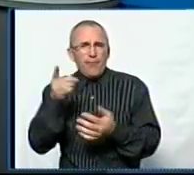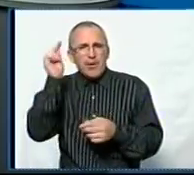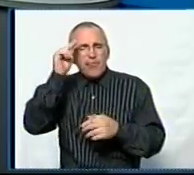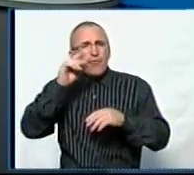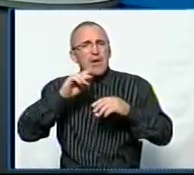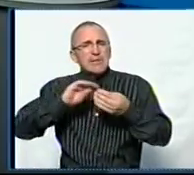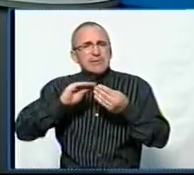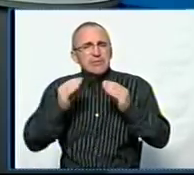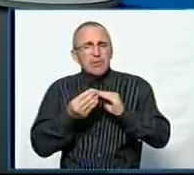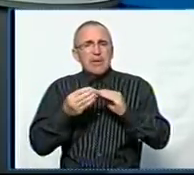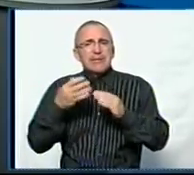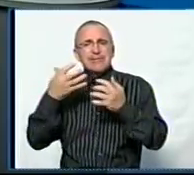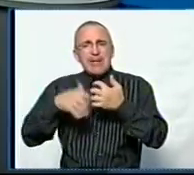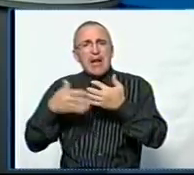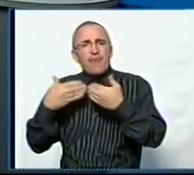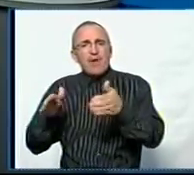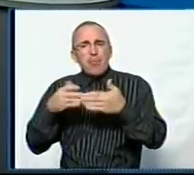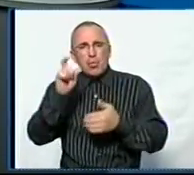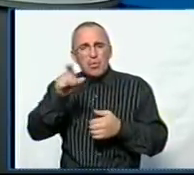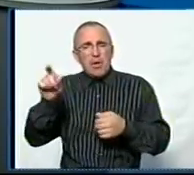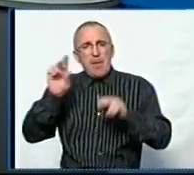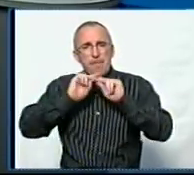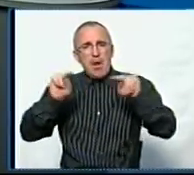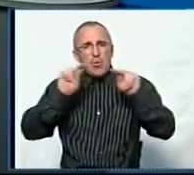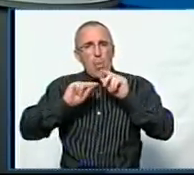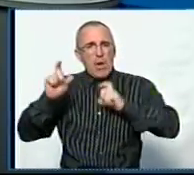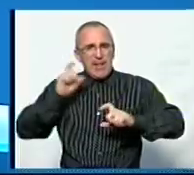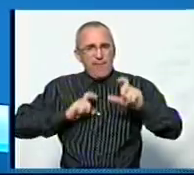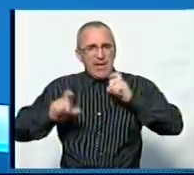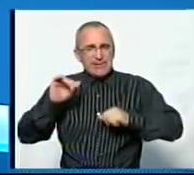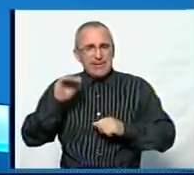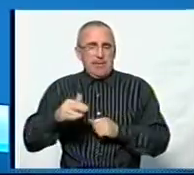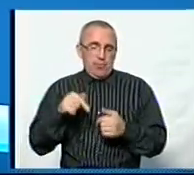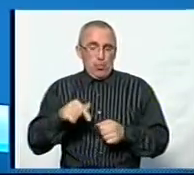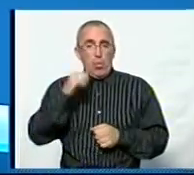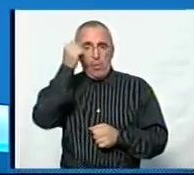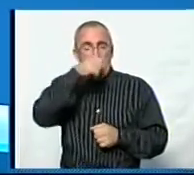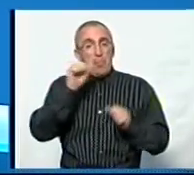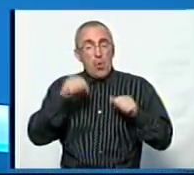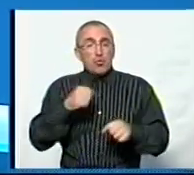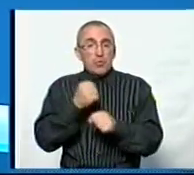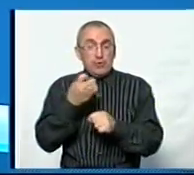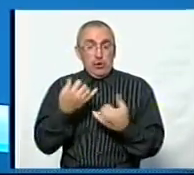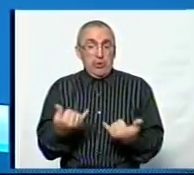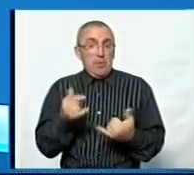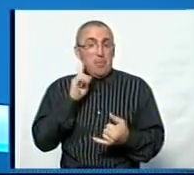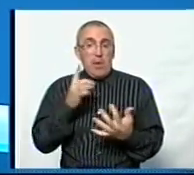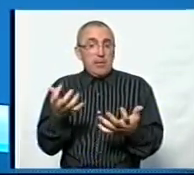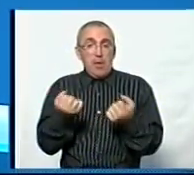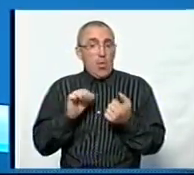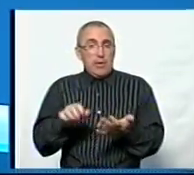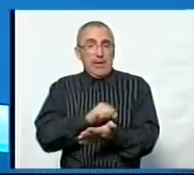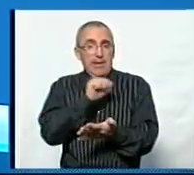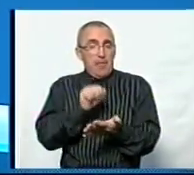ситуацію серед випускників педагогічного університету? Ось у цьому році, наприклад, це можна зробити ще зараз, вони не отримали ще